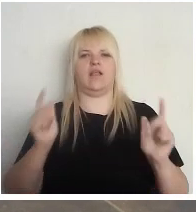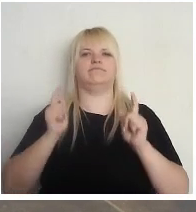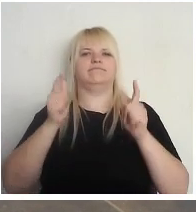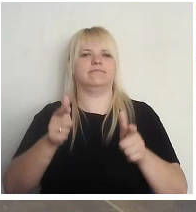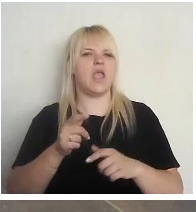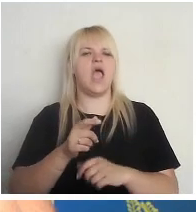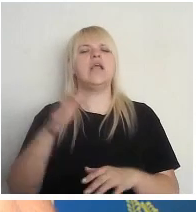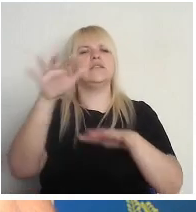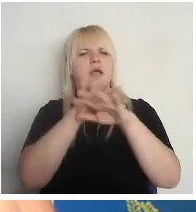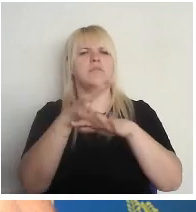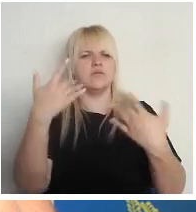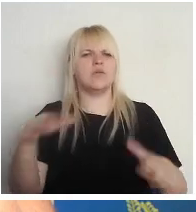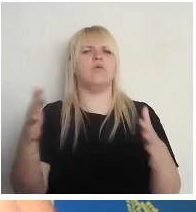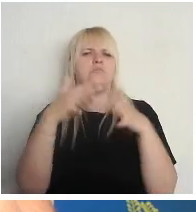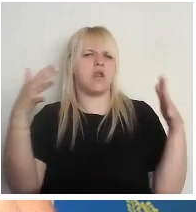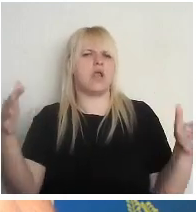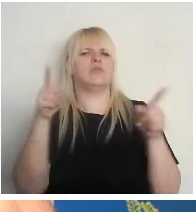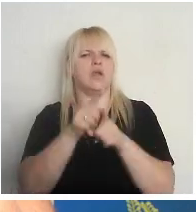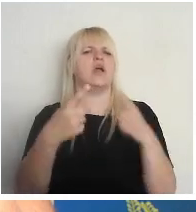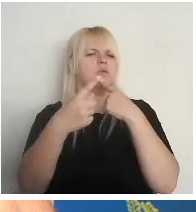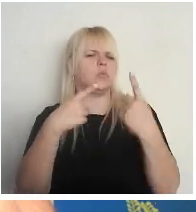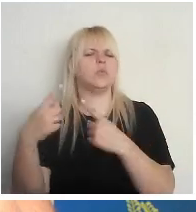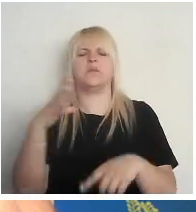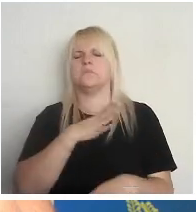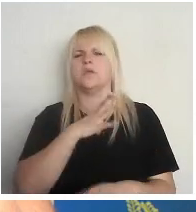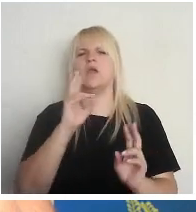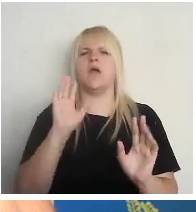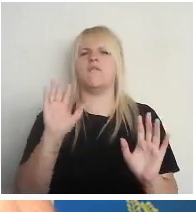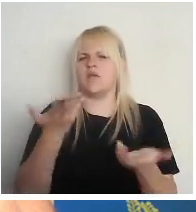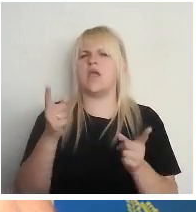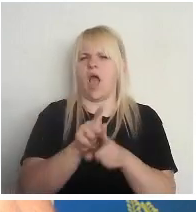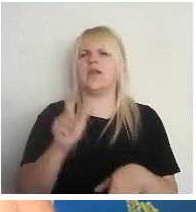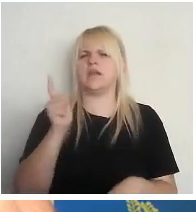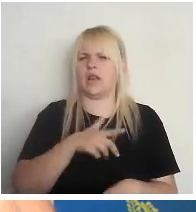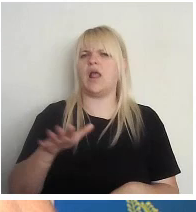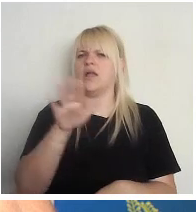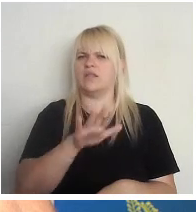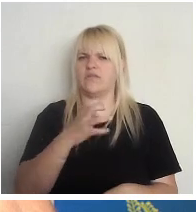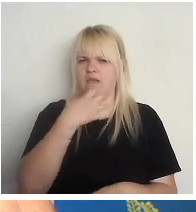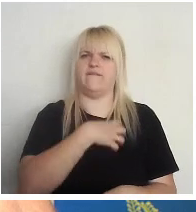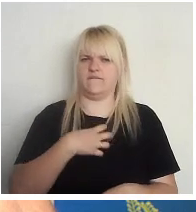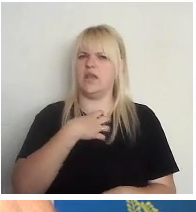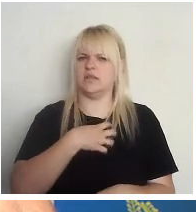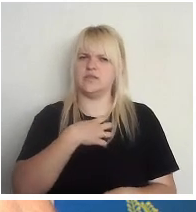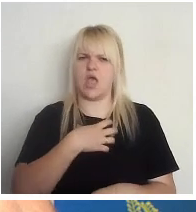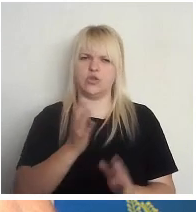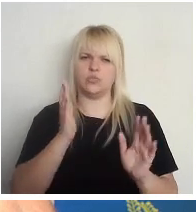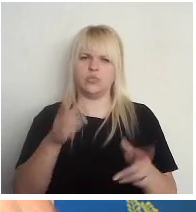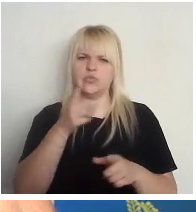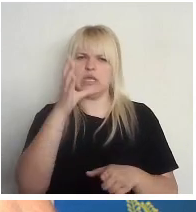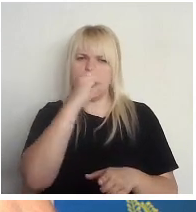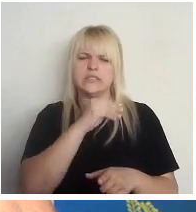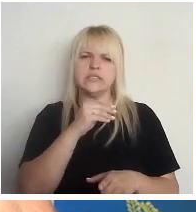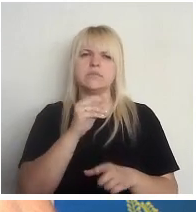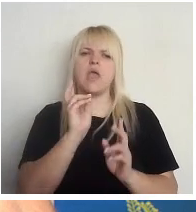Sabiedrībā jau plašāk ir izskanējis tas, vai arī Latvijā vajadzētu būt tādā iespējai, ka